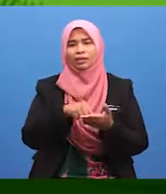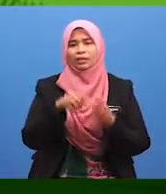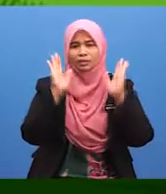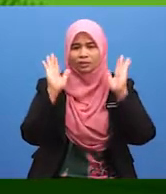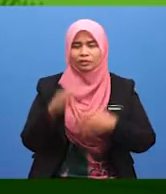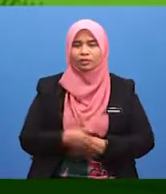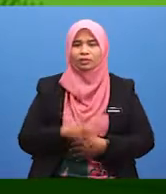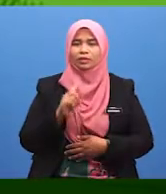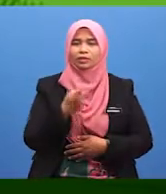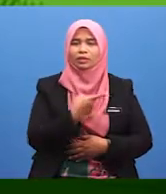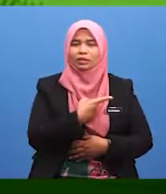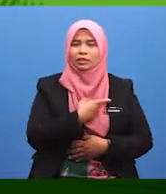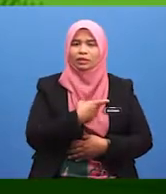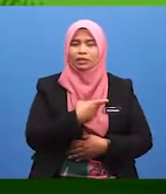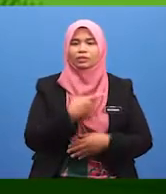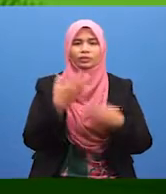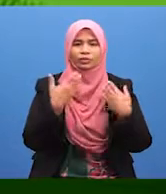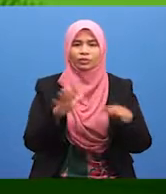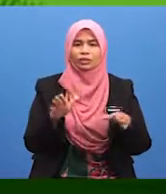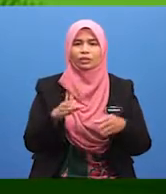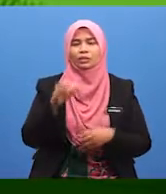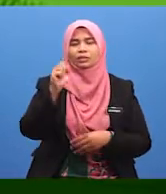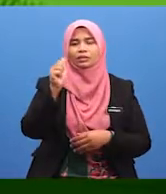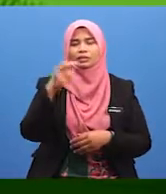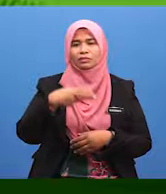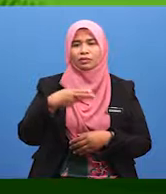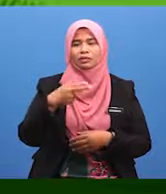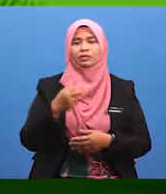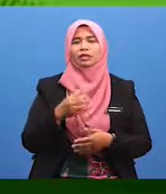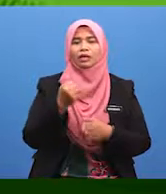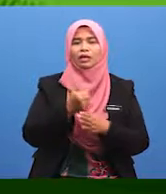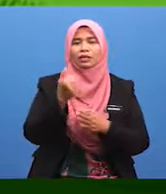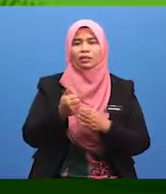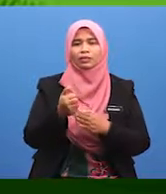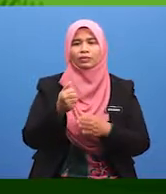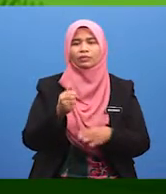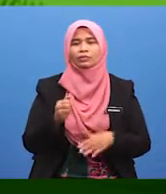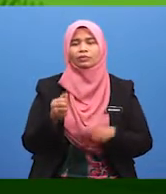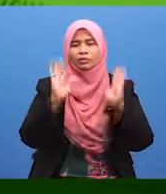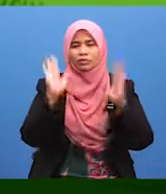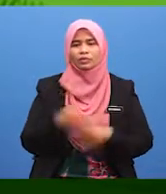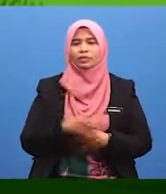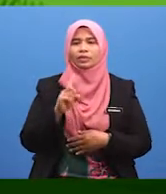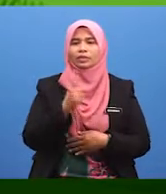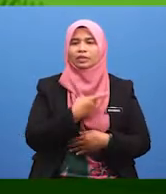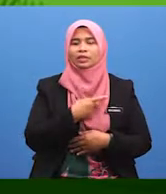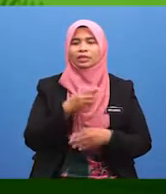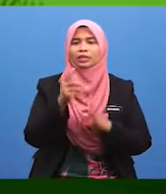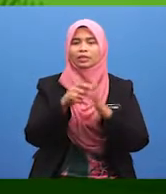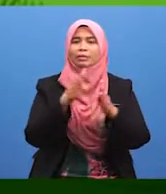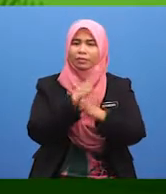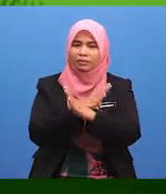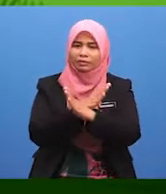solat kita sudah sah ataupun solat kita